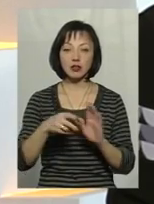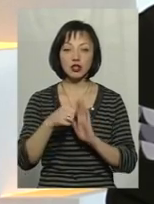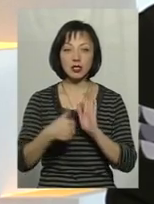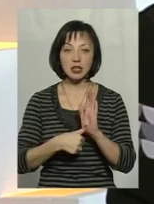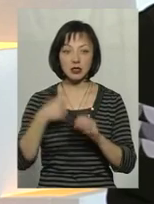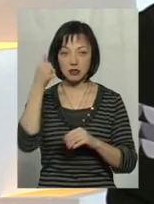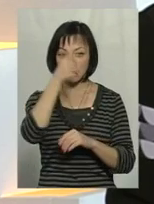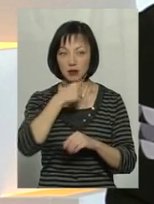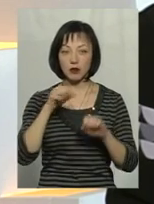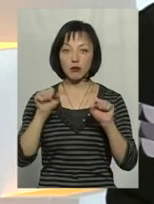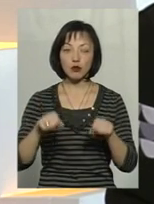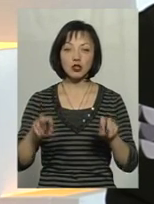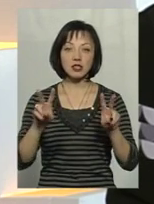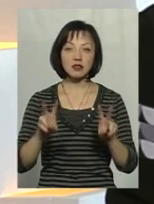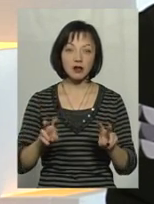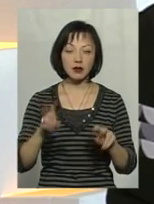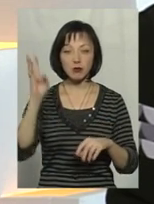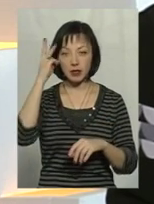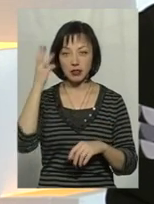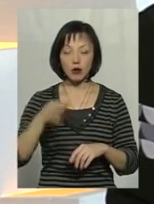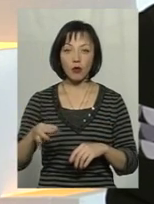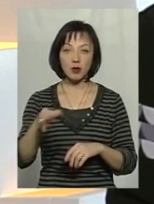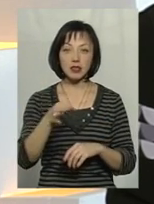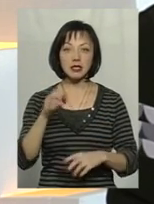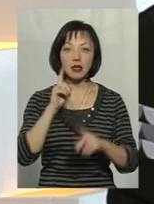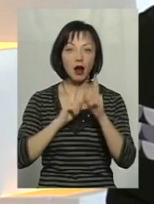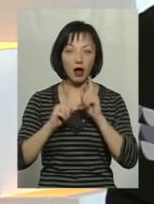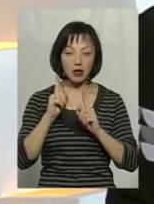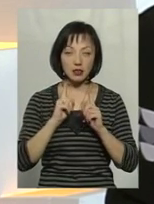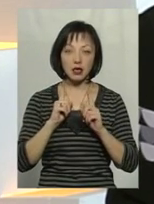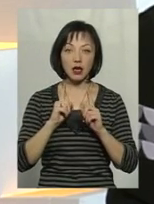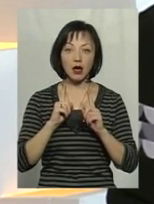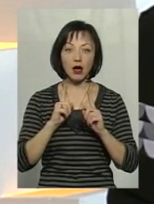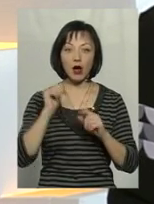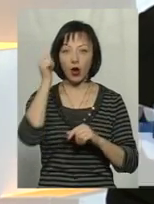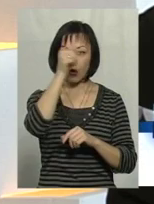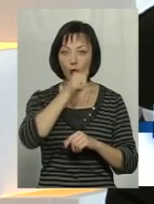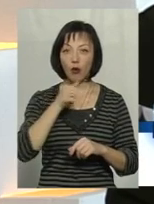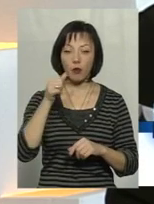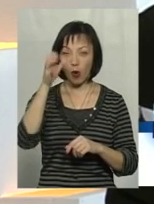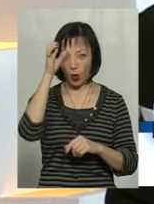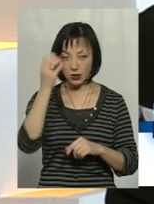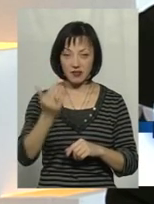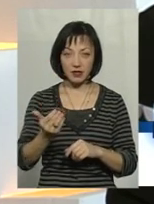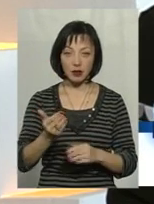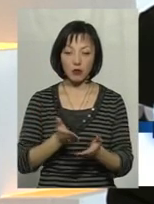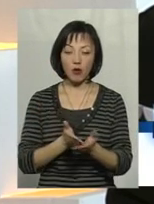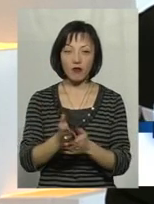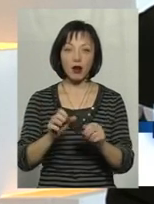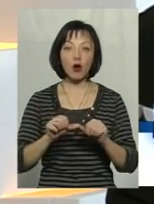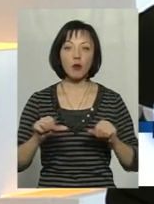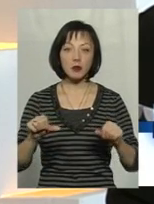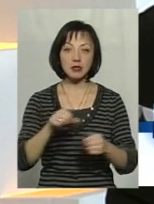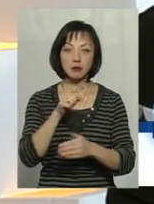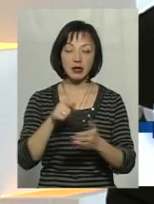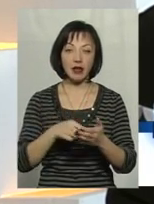рік навіть можна назвати в Хмельницькій обласній раді роком освіти, тому що профільна комісія з